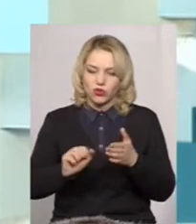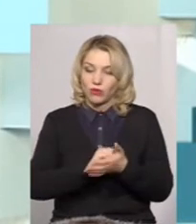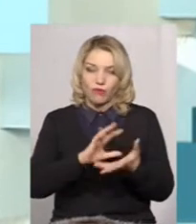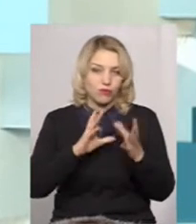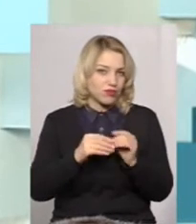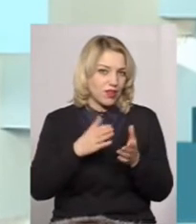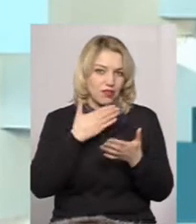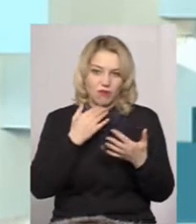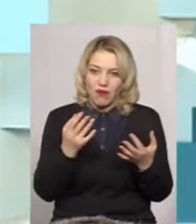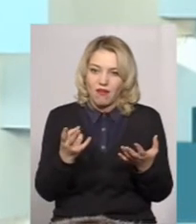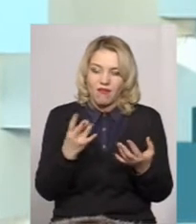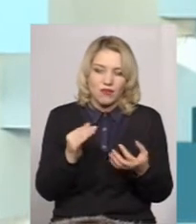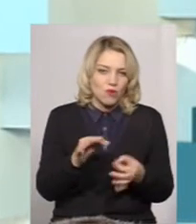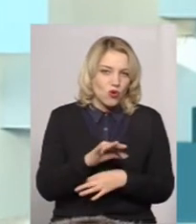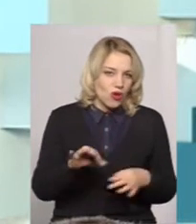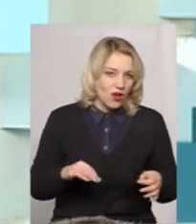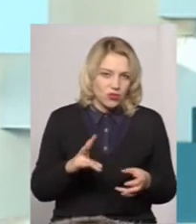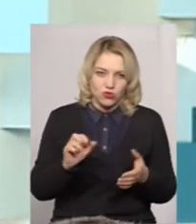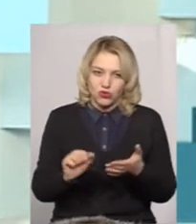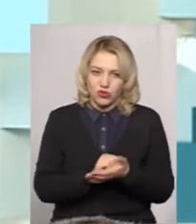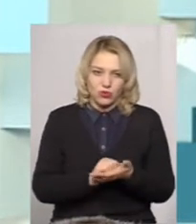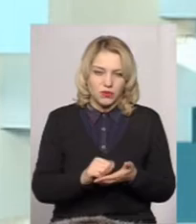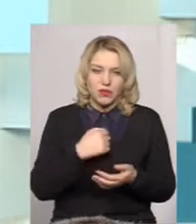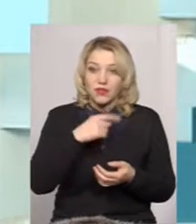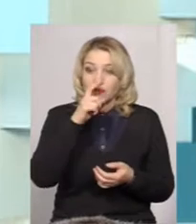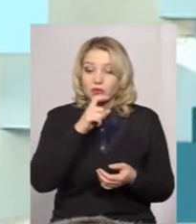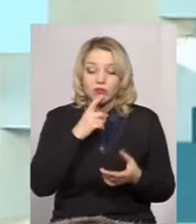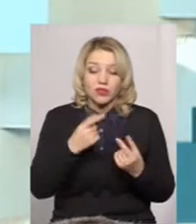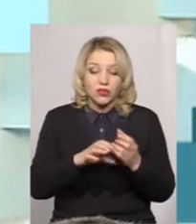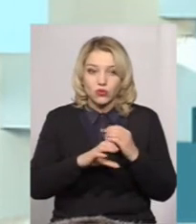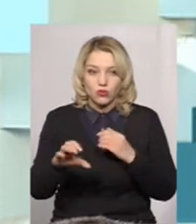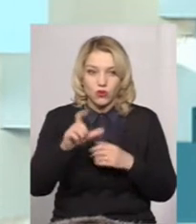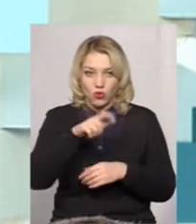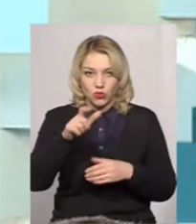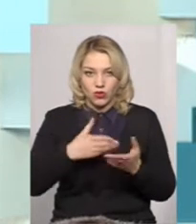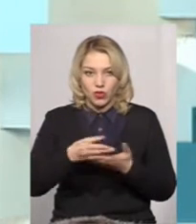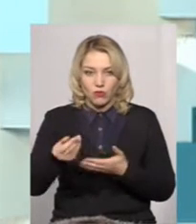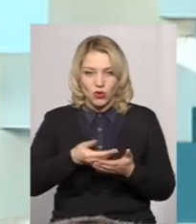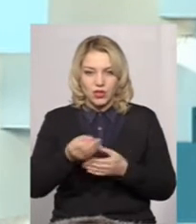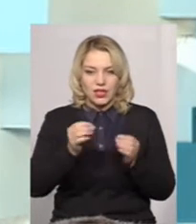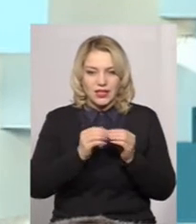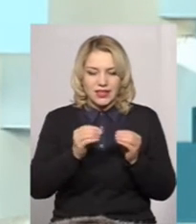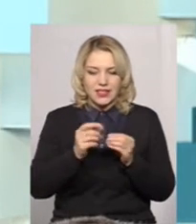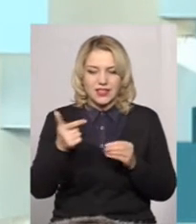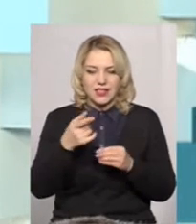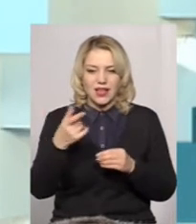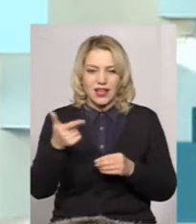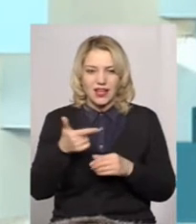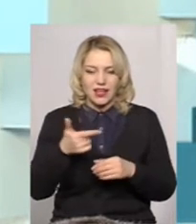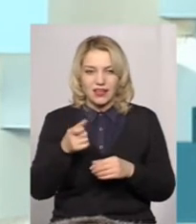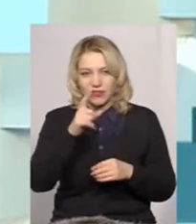документації, нічого. Даже толком не зрозуміло, де йдуть всі труби. І люди платять, вибачте, 10 гривень в місяць, які йдуть,